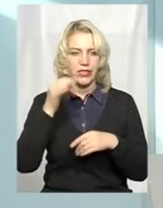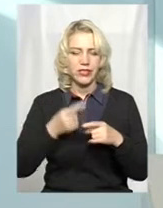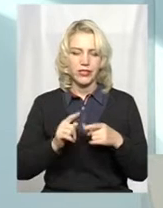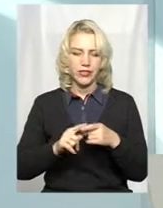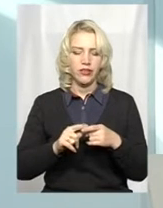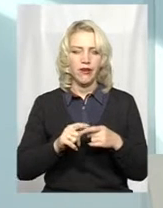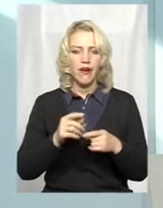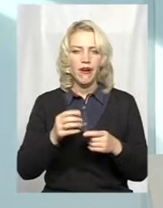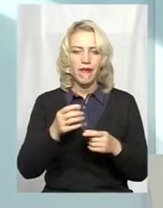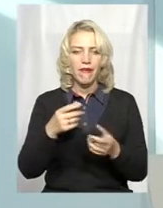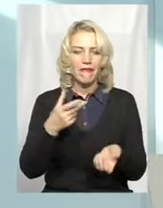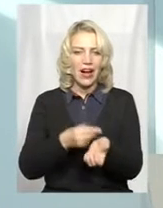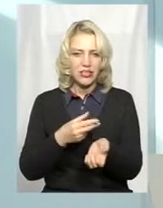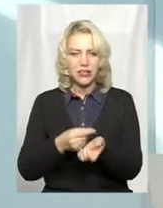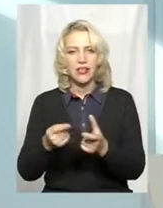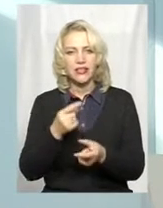імунітету.